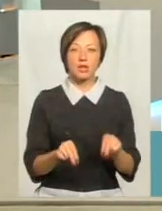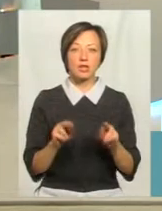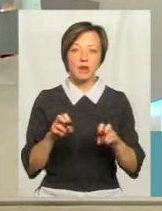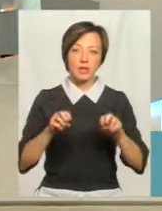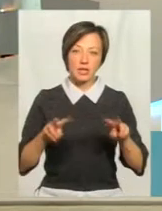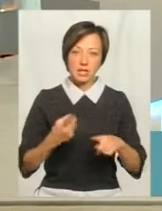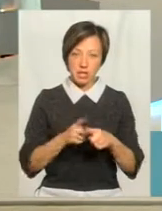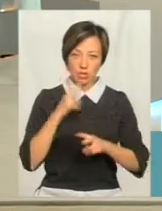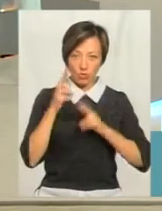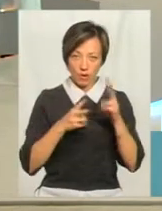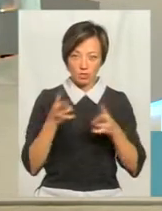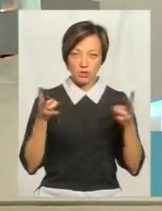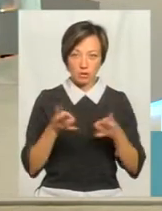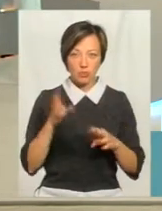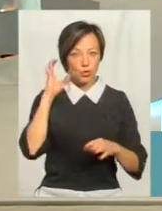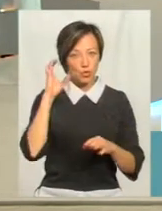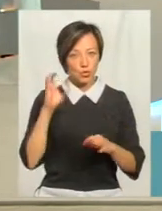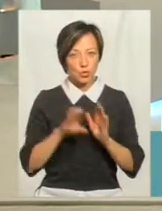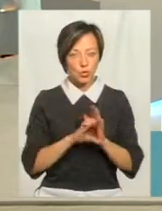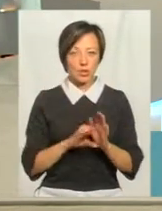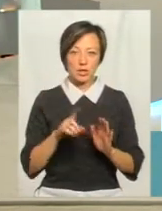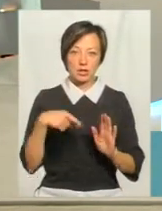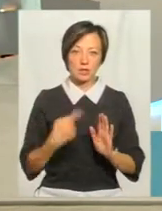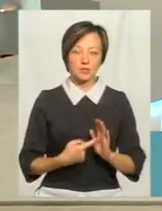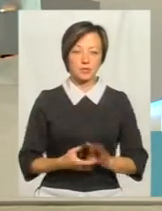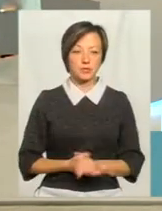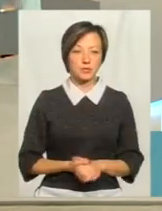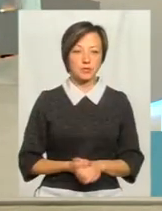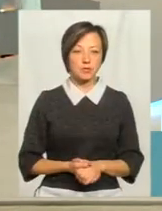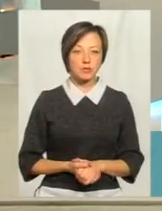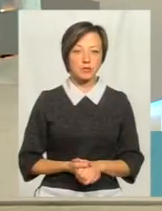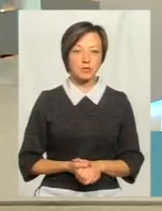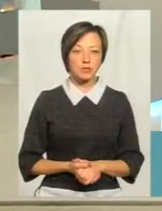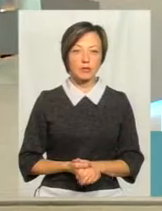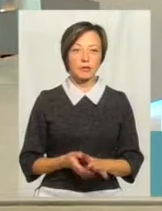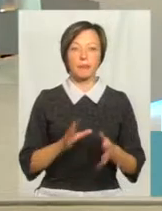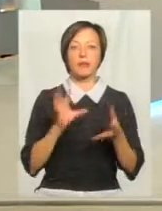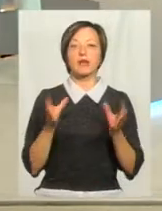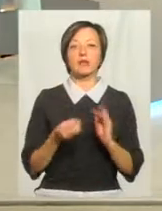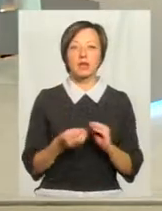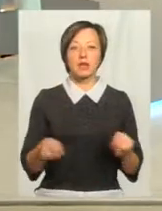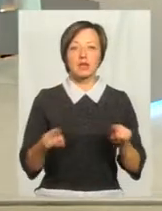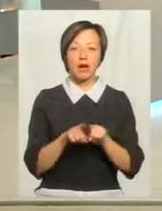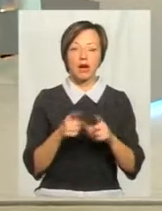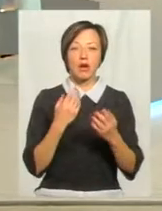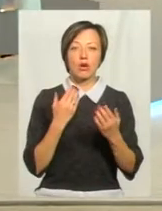фахівці, ці зауваження варті, щоб дослухатись по цих місцях? Ну, взагалі, така розмова